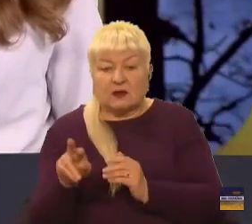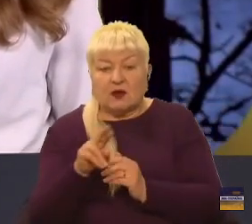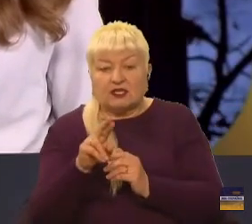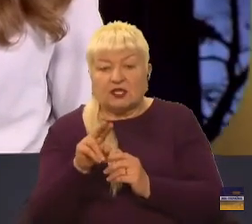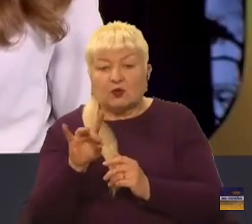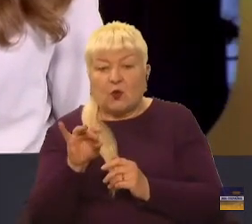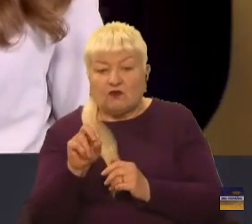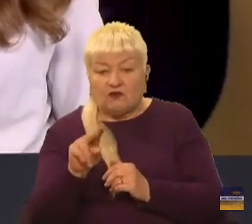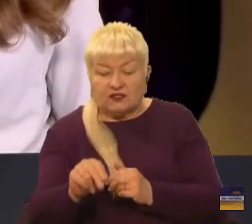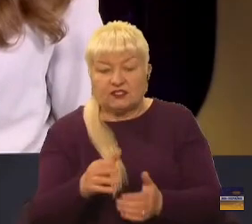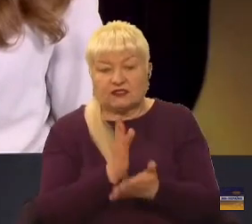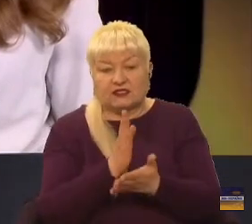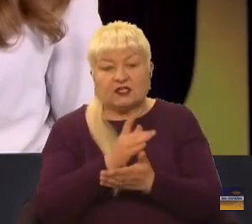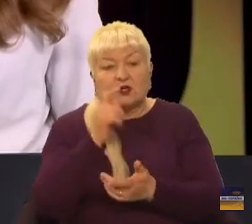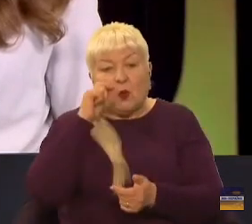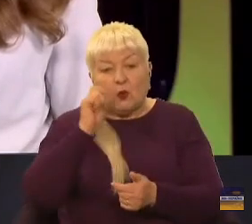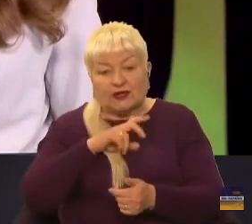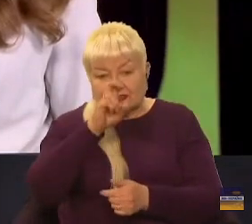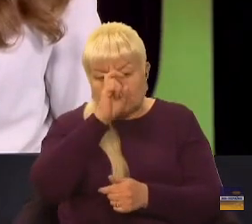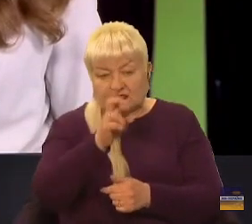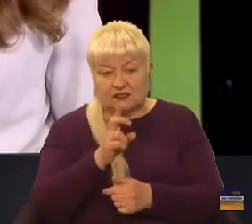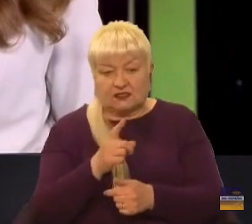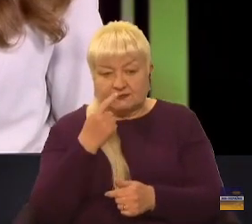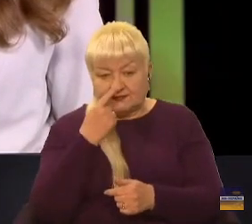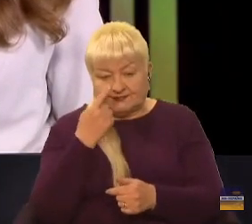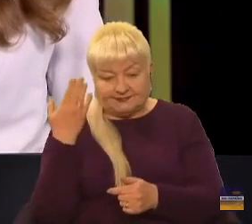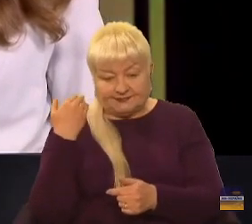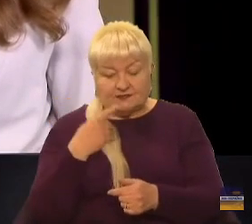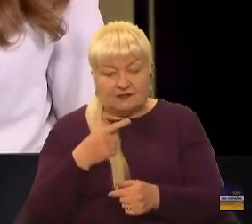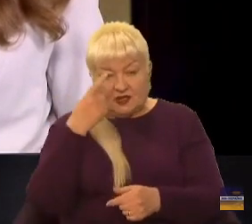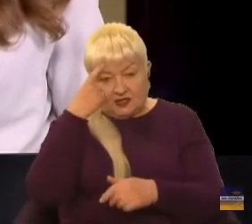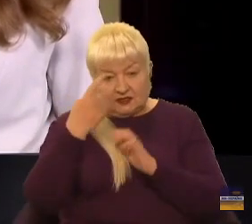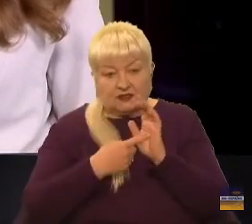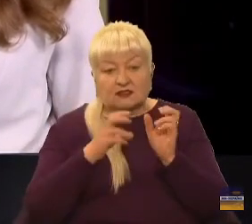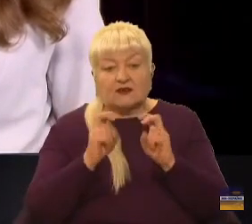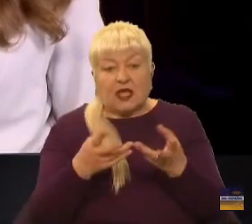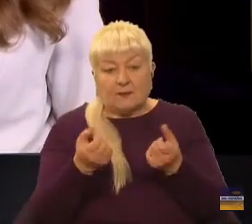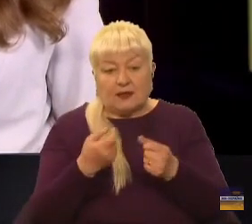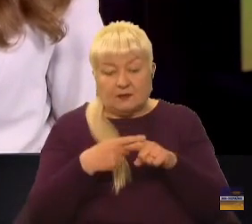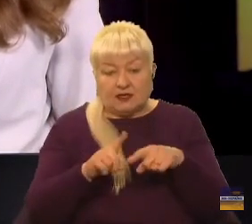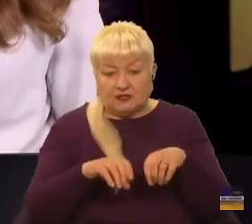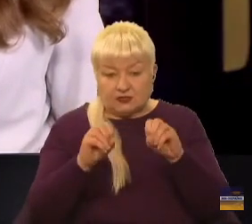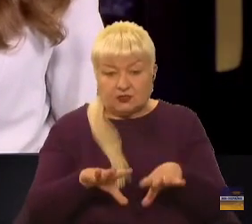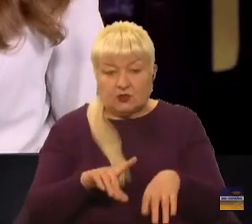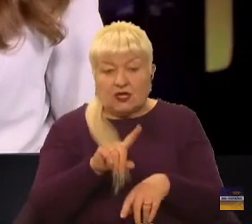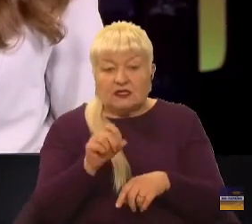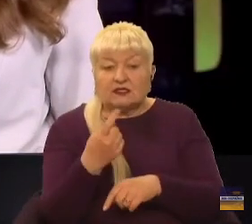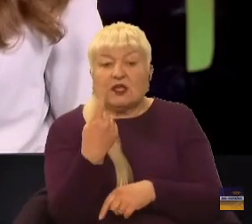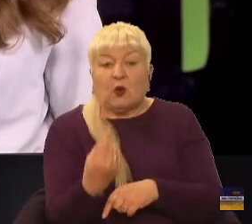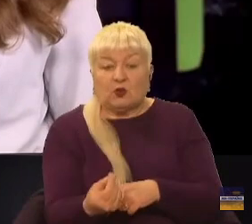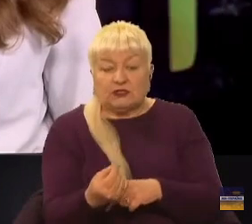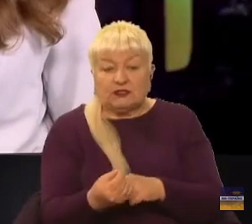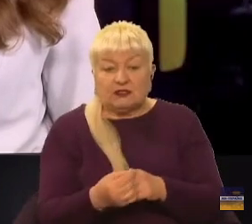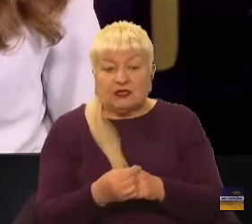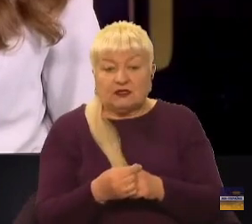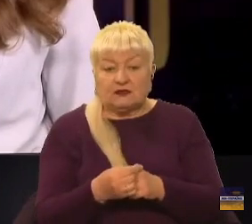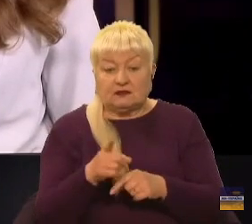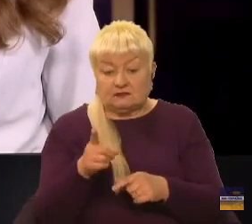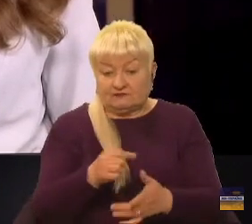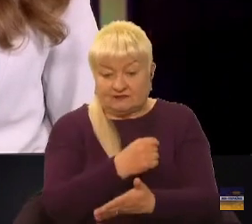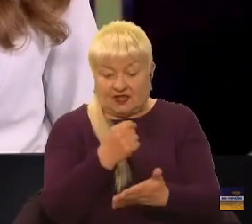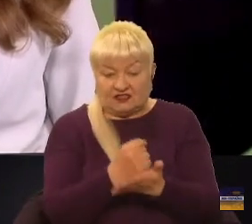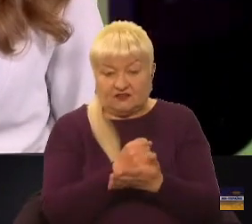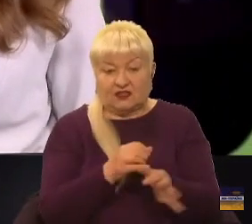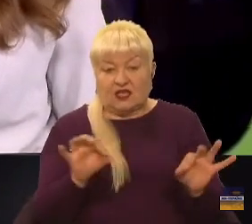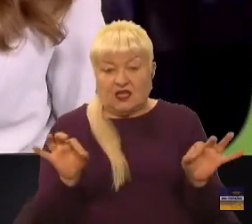українській державі. До речі, я нещодавно дізнався, як приймали цю постанову. Виявляється, за один день в Мінкульті її схвалили,